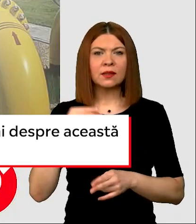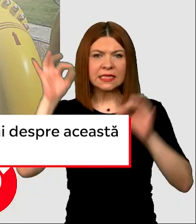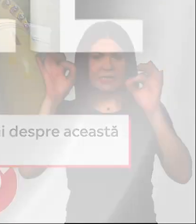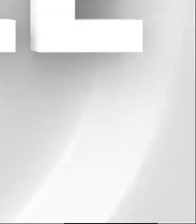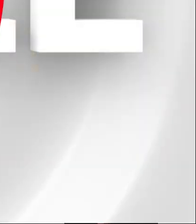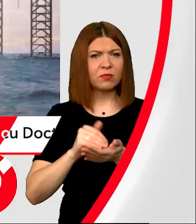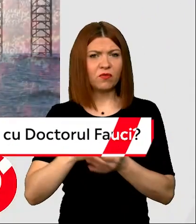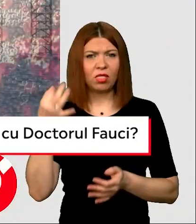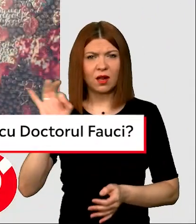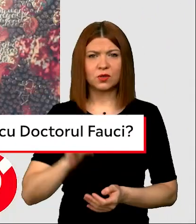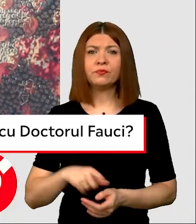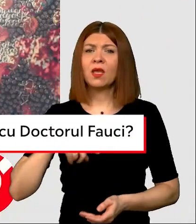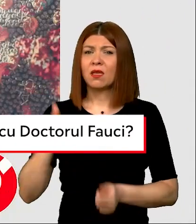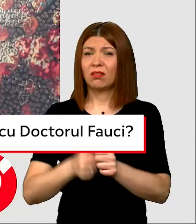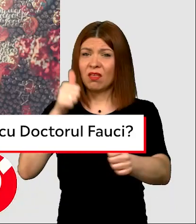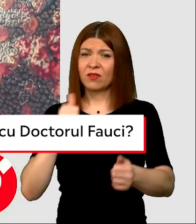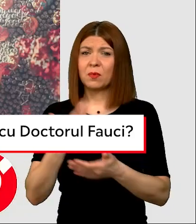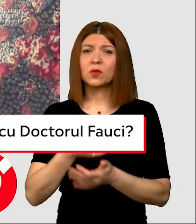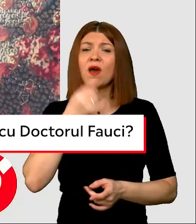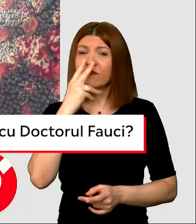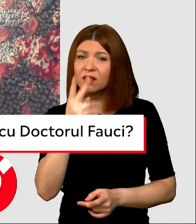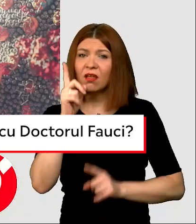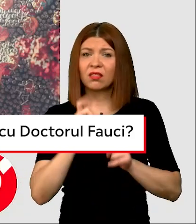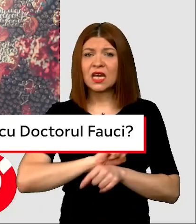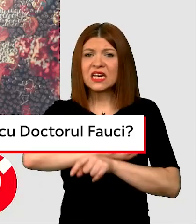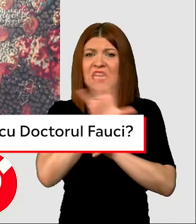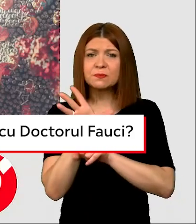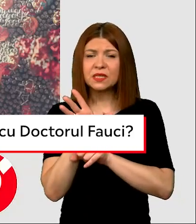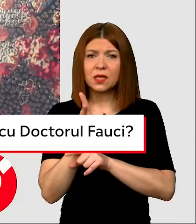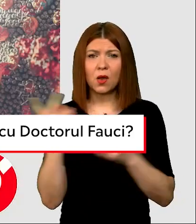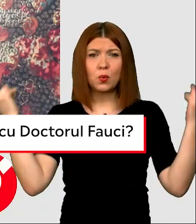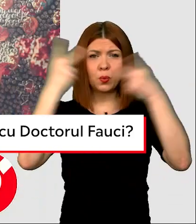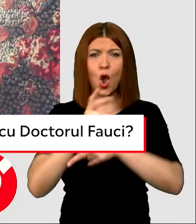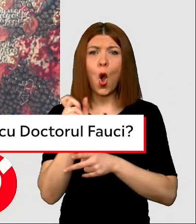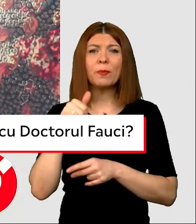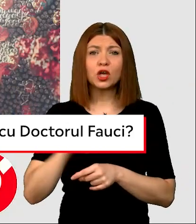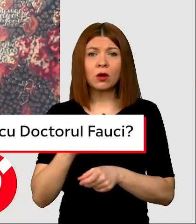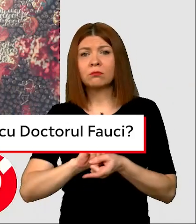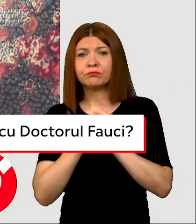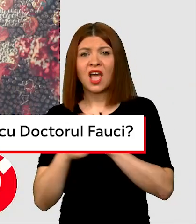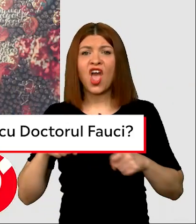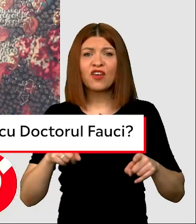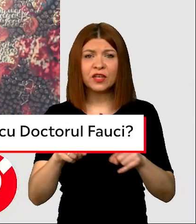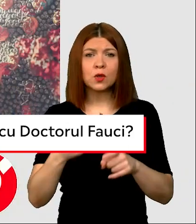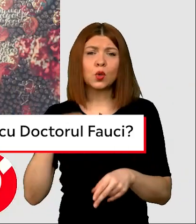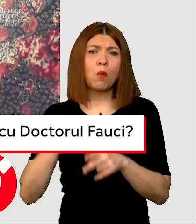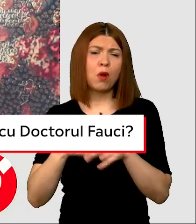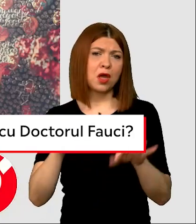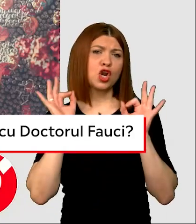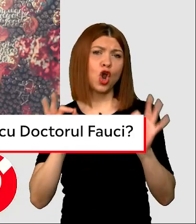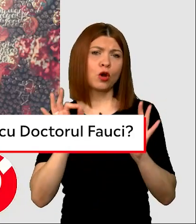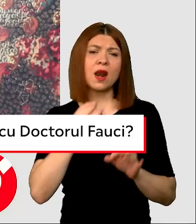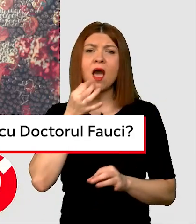scăderea consumului. Și este prea de vreme pentru a determina dacă răspândirea rapidă a variantei Omicron va transforma virusul pandemic într-o boală